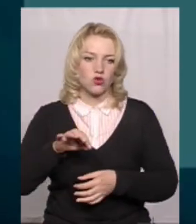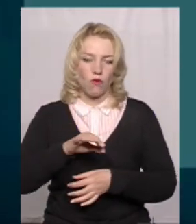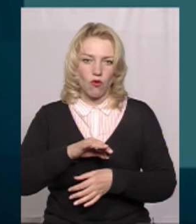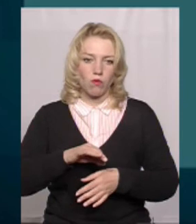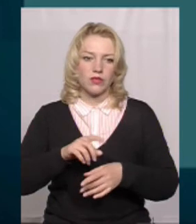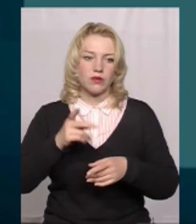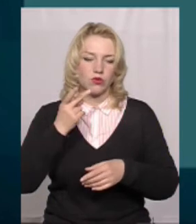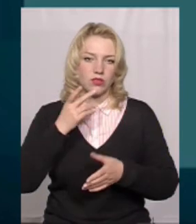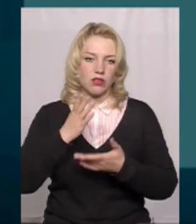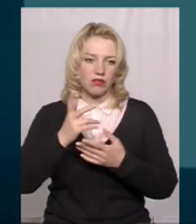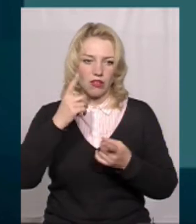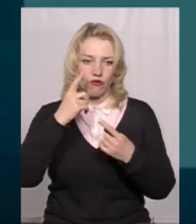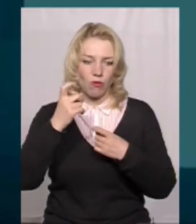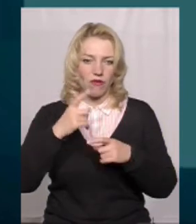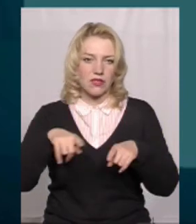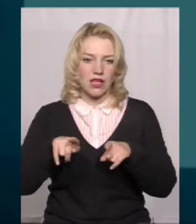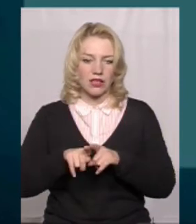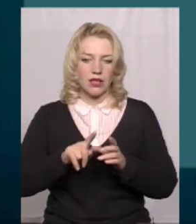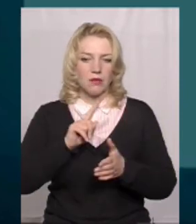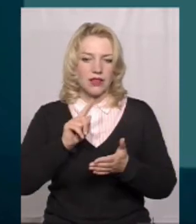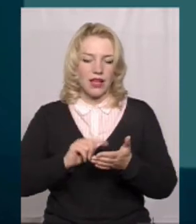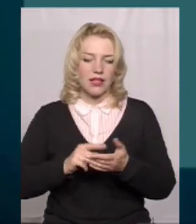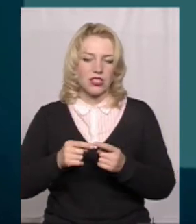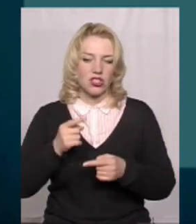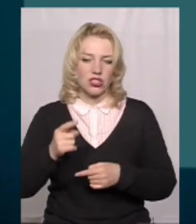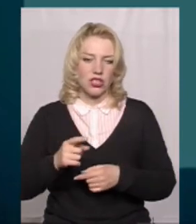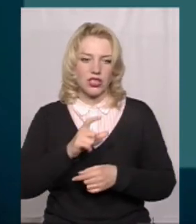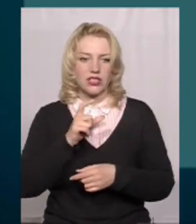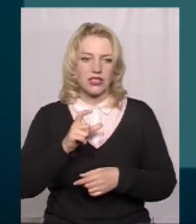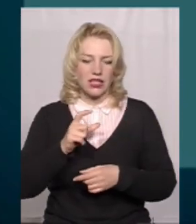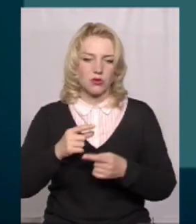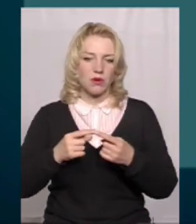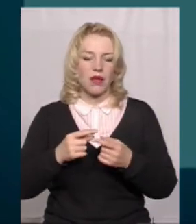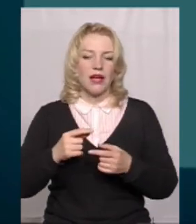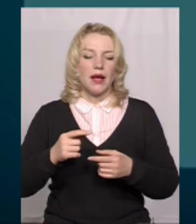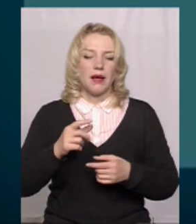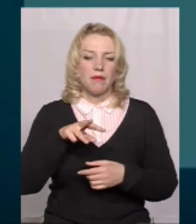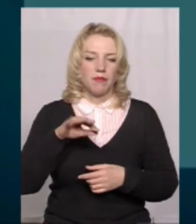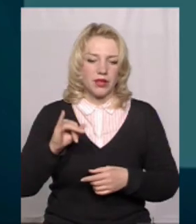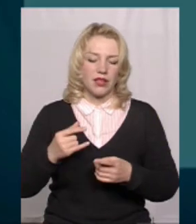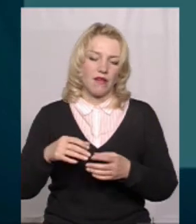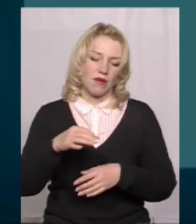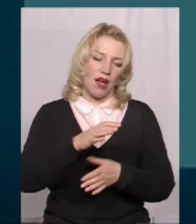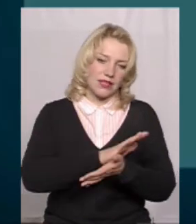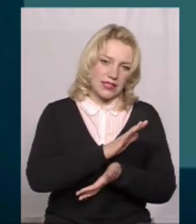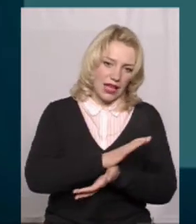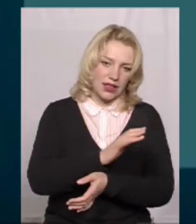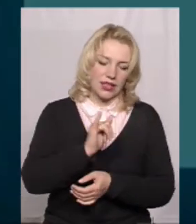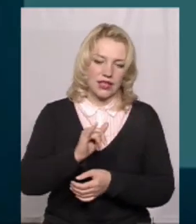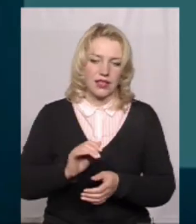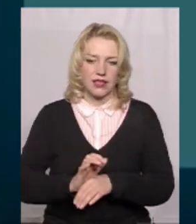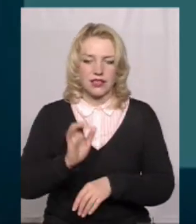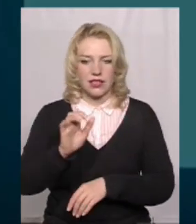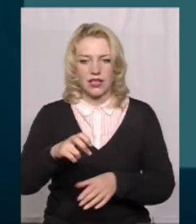інформування з цих питань через засоби масової інформації, зокрема в районних та обласних газетах. Насилаються листи в